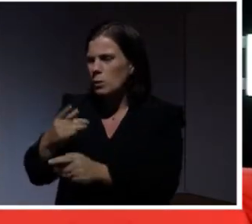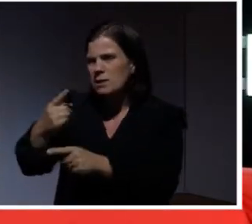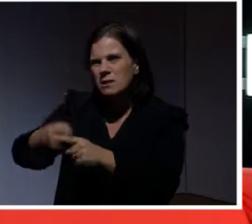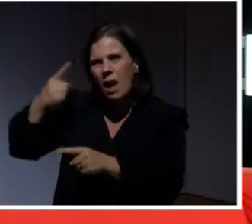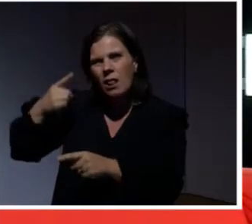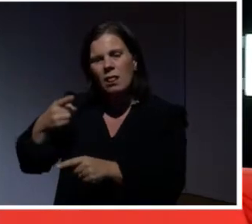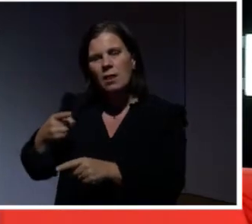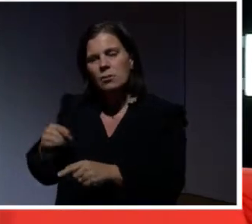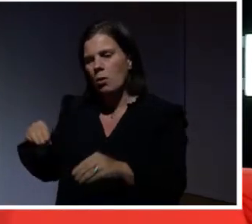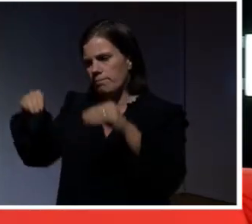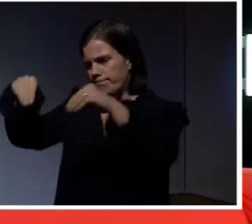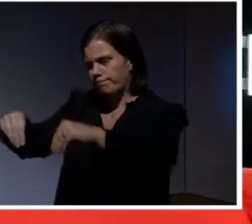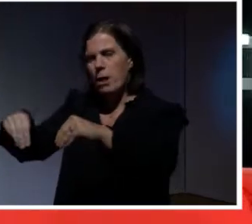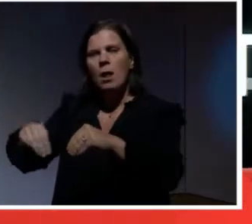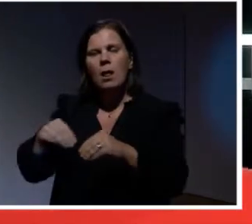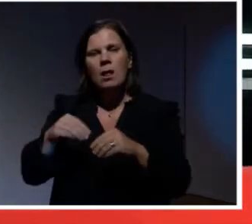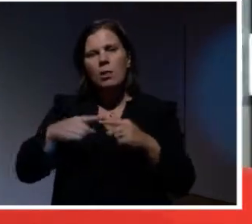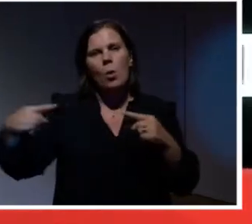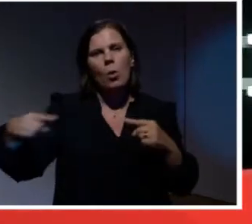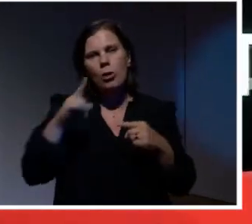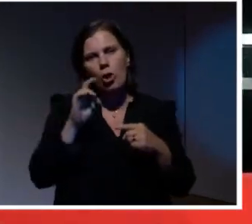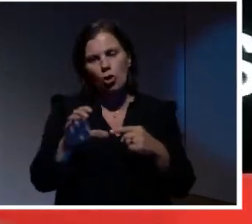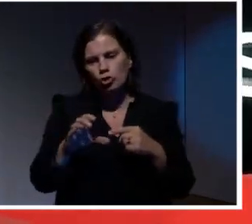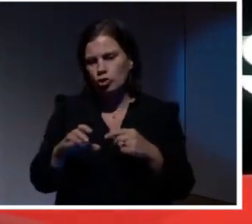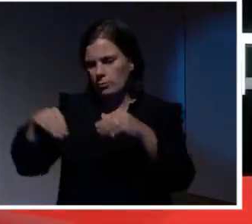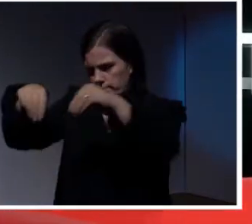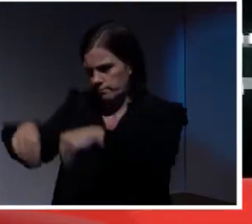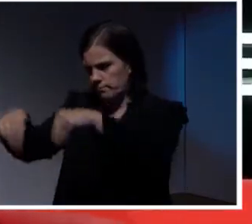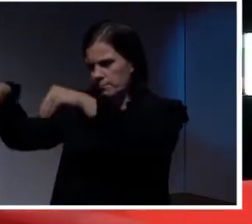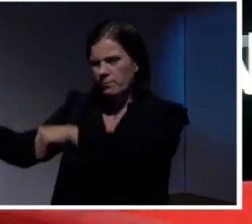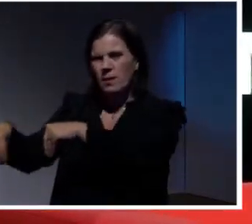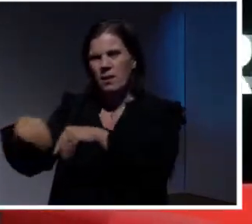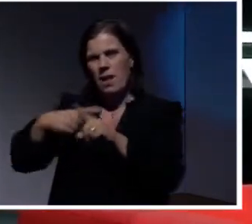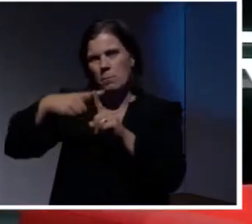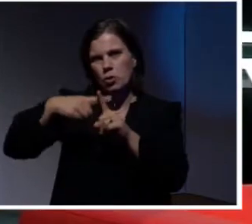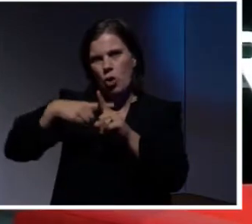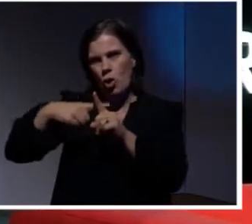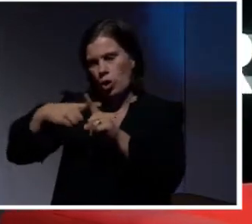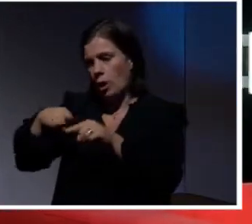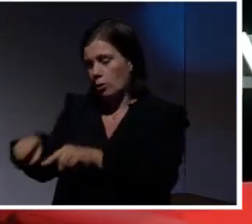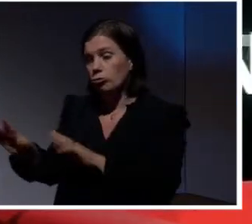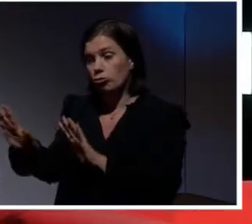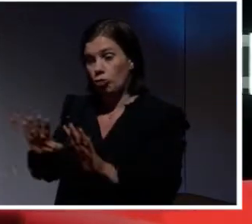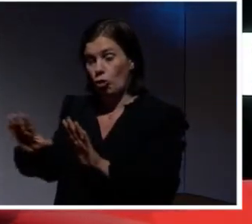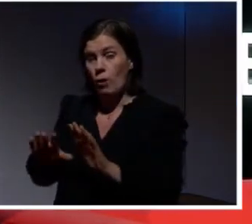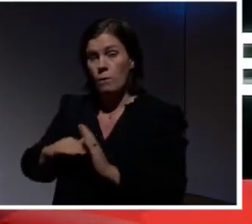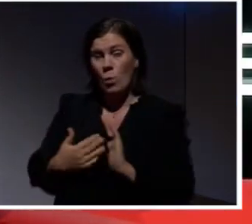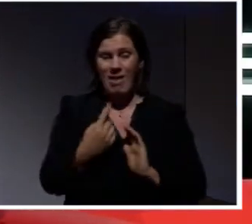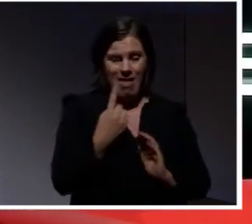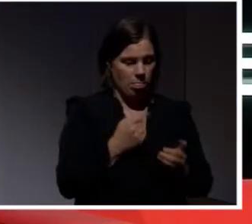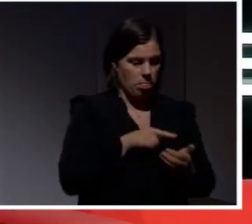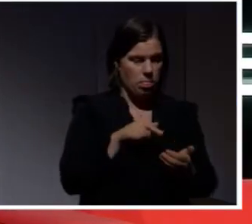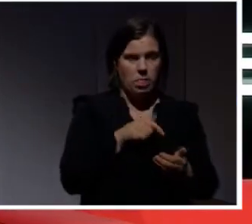termostater. Trådlösa termostater i alla akvarier så kunde han faktiskt sköta dem från en enda punkt.